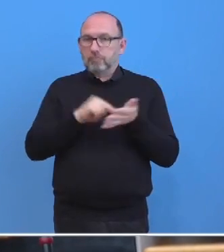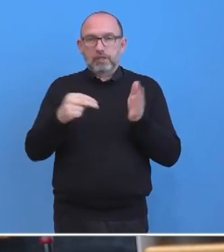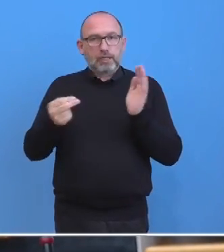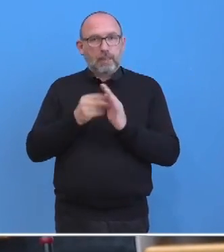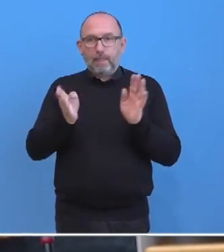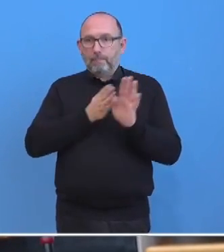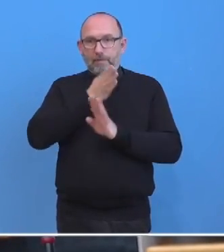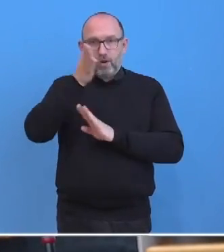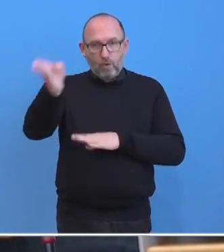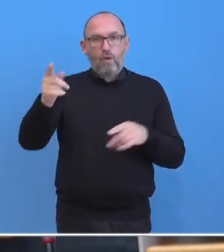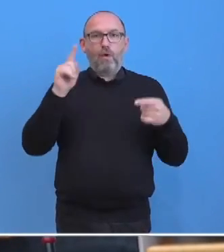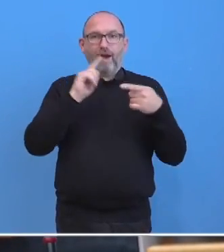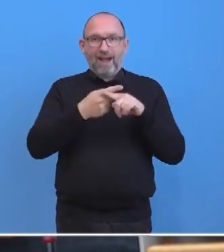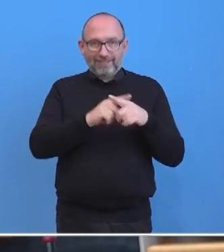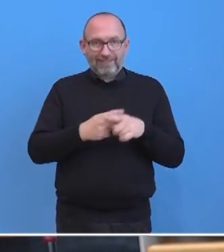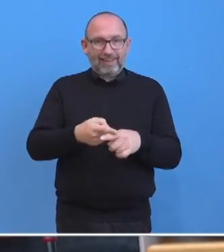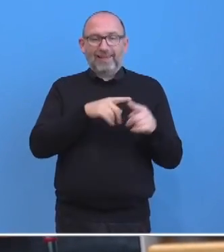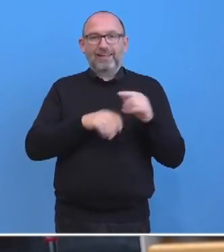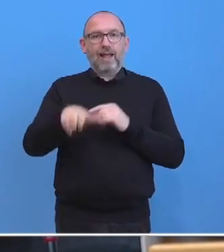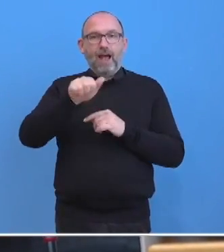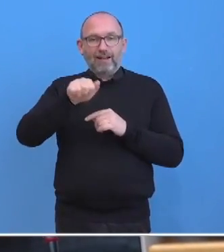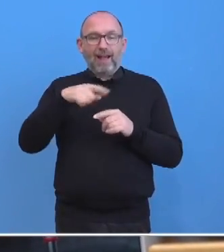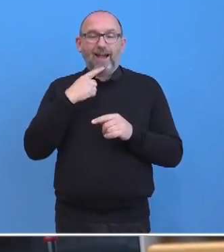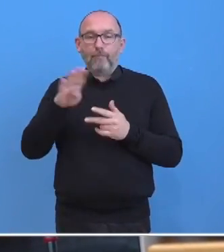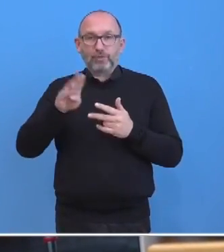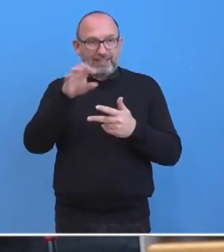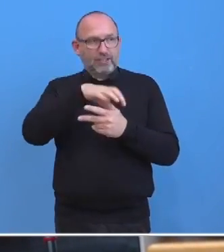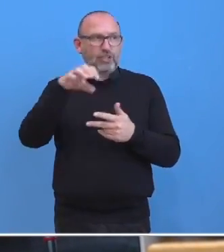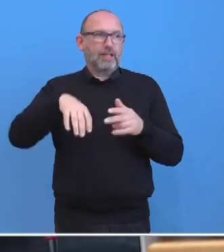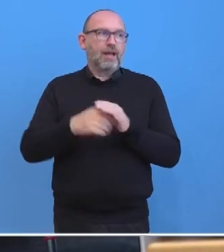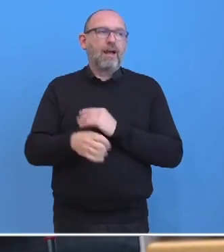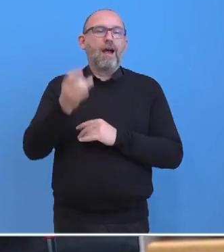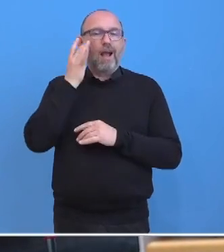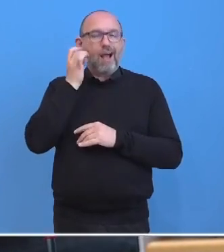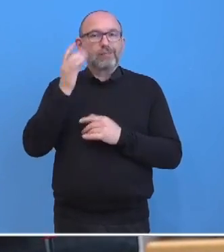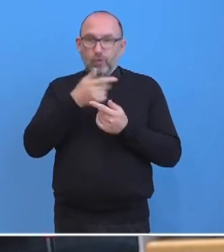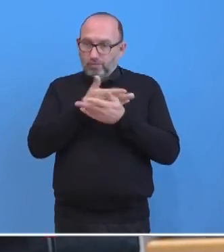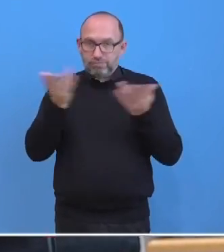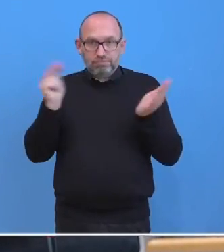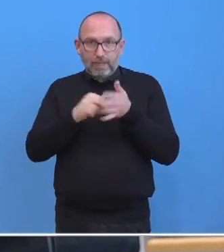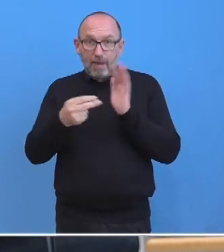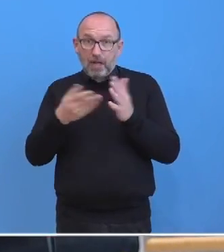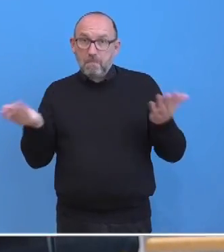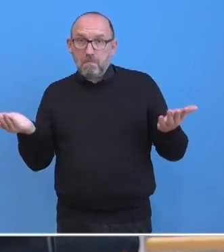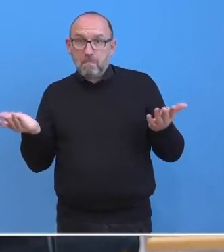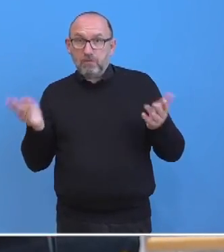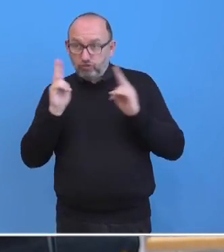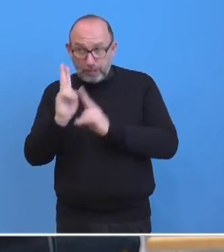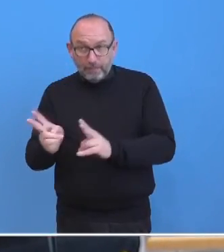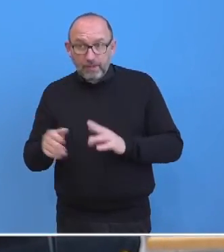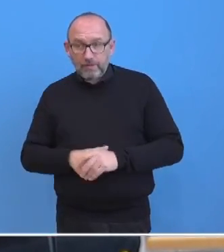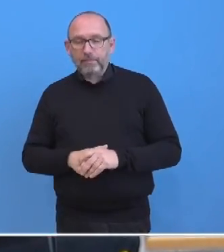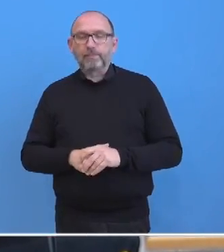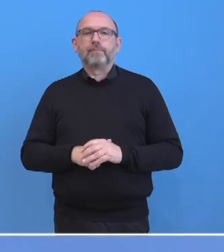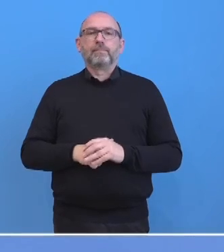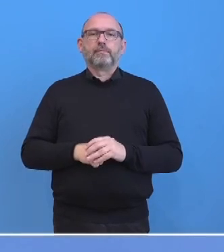Athen, Ankara und Nikosia plant. Ist sowas in Planung gemacht, Herr Ministerpräsident Amt? Ich kann Ihnen hier